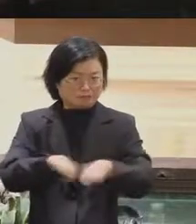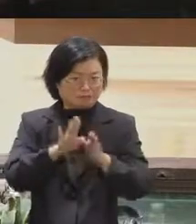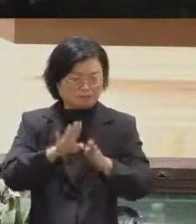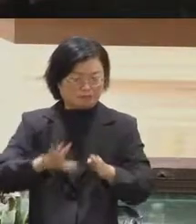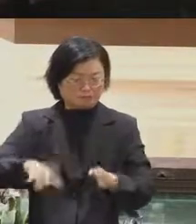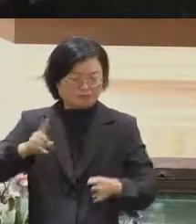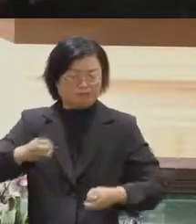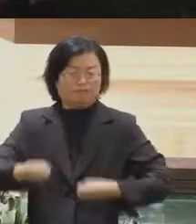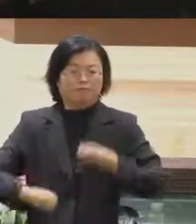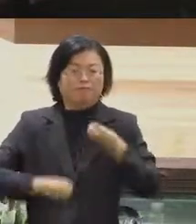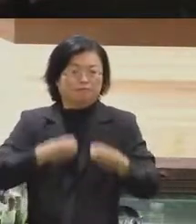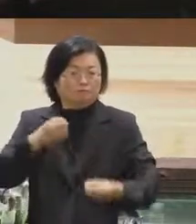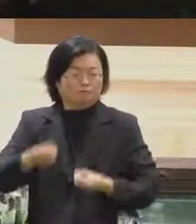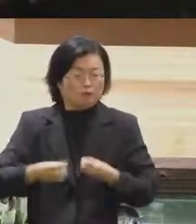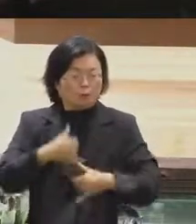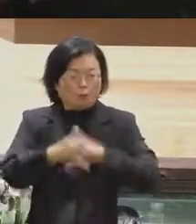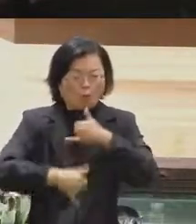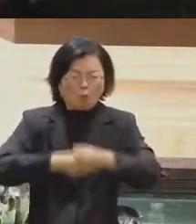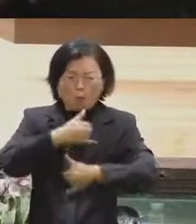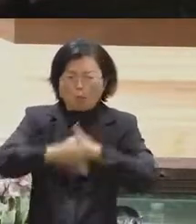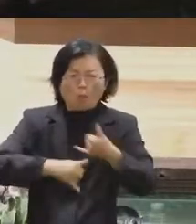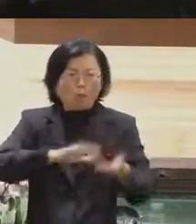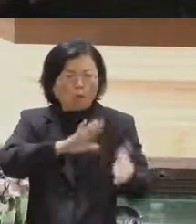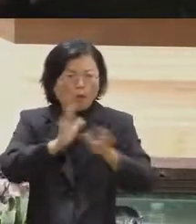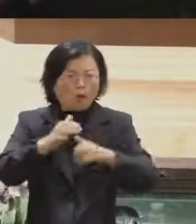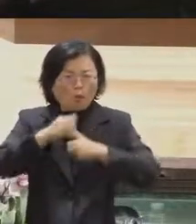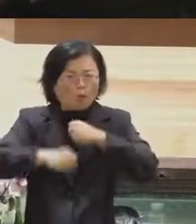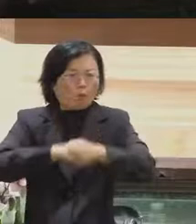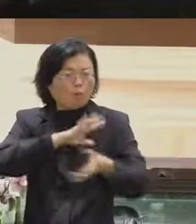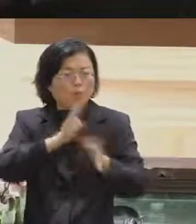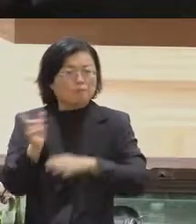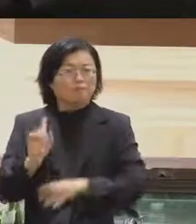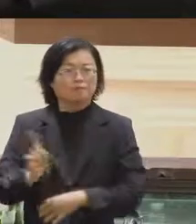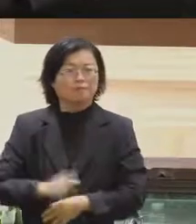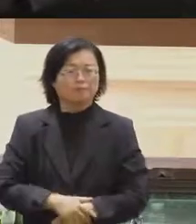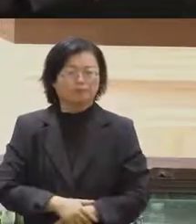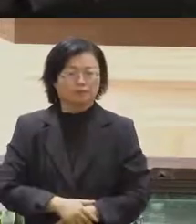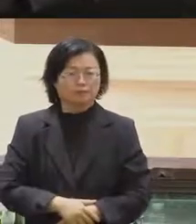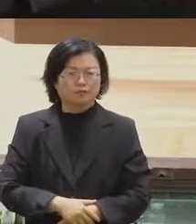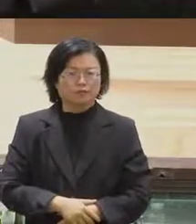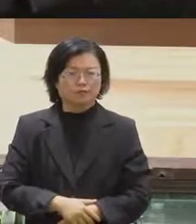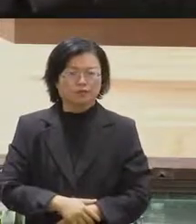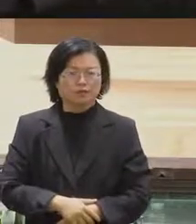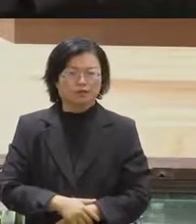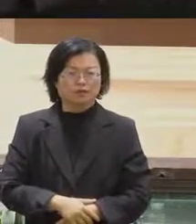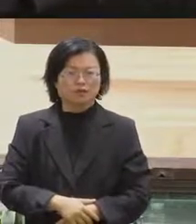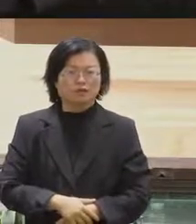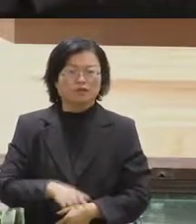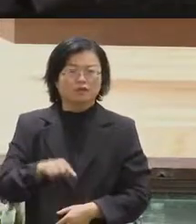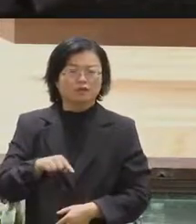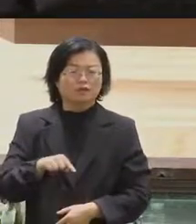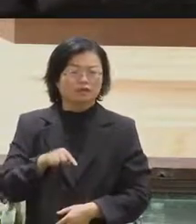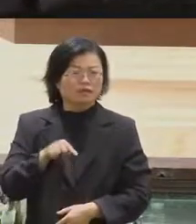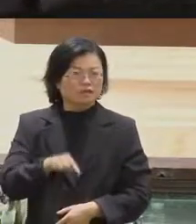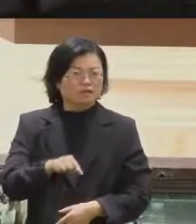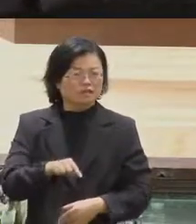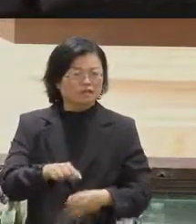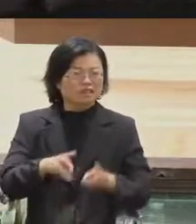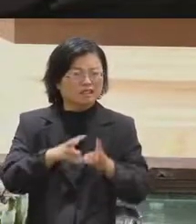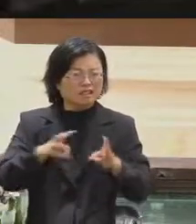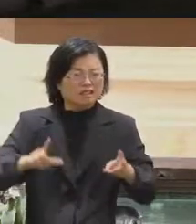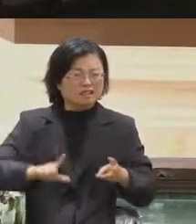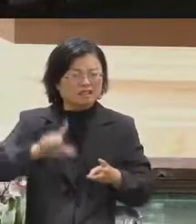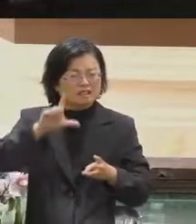動的狀況好下一頁好那首先講到線上揪鬆先跟大家介紹一下揪鬆團